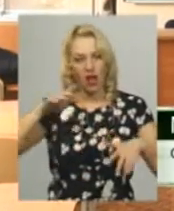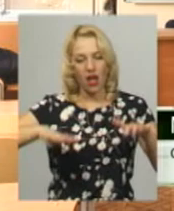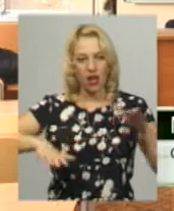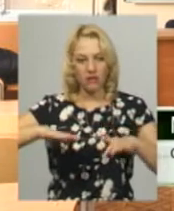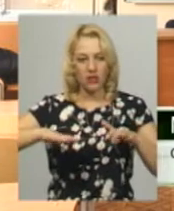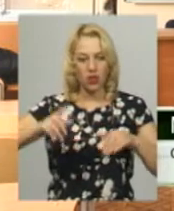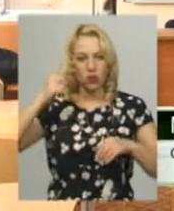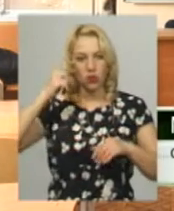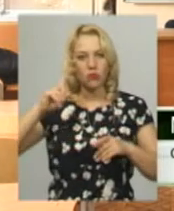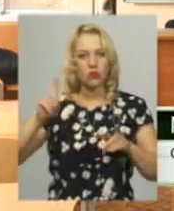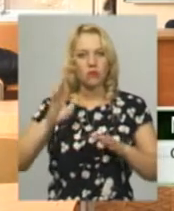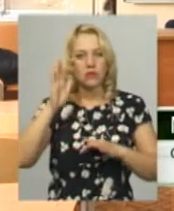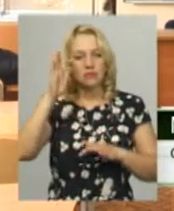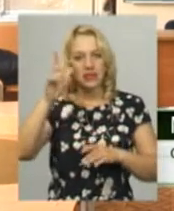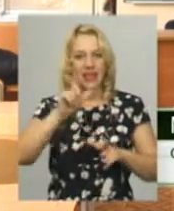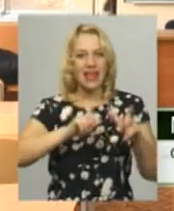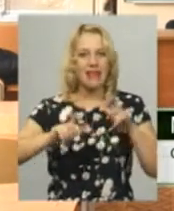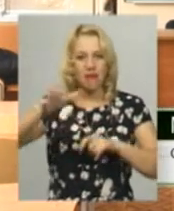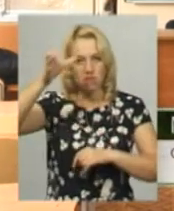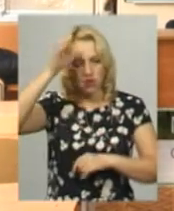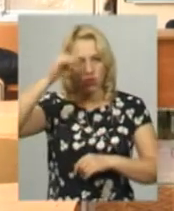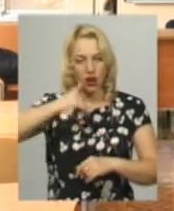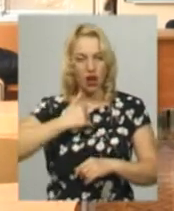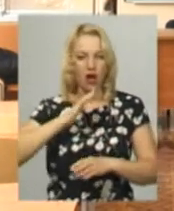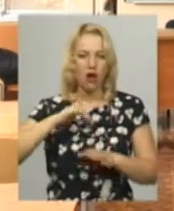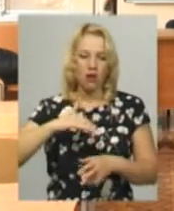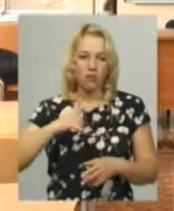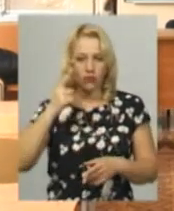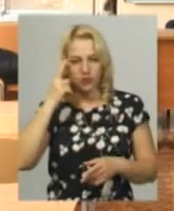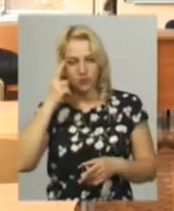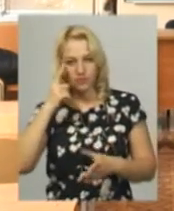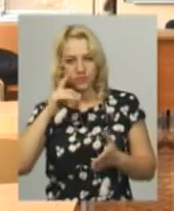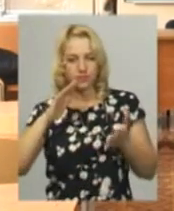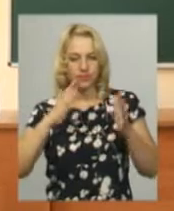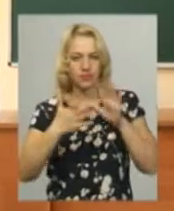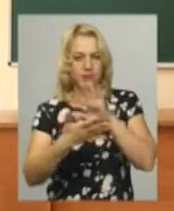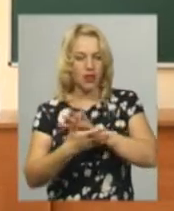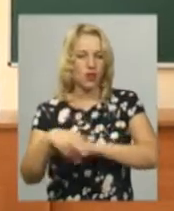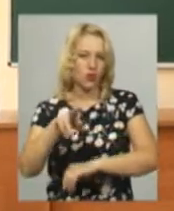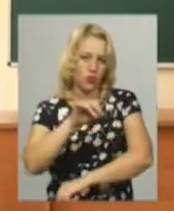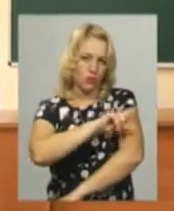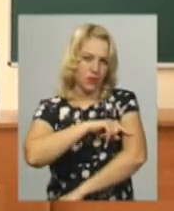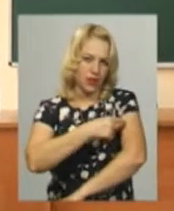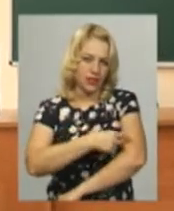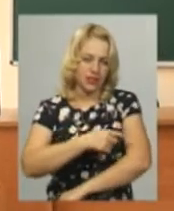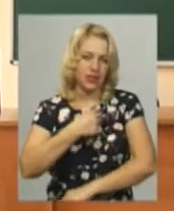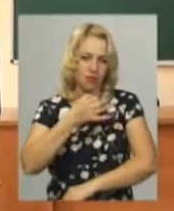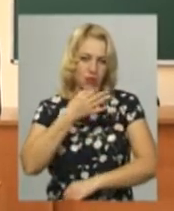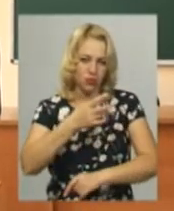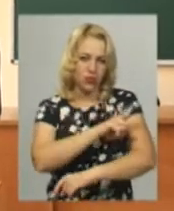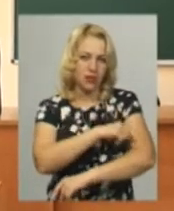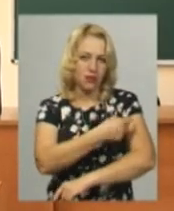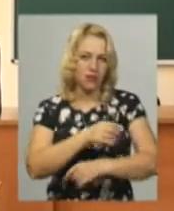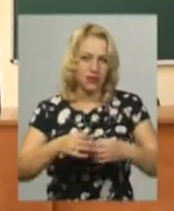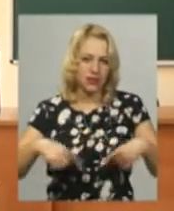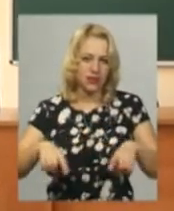це стати хіміком, але потім якось плавно все дійшло до медицини. Подобається медицина, співпрацювати